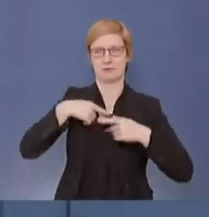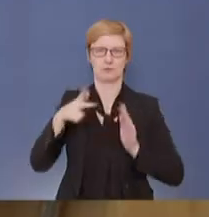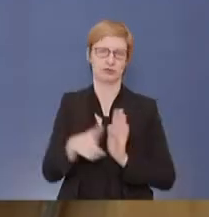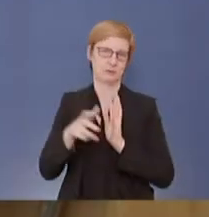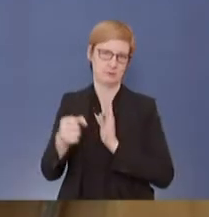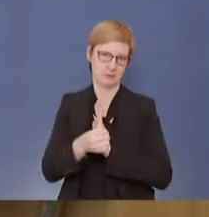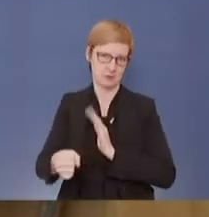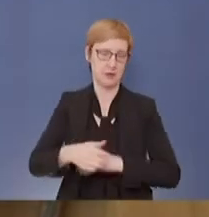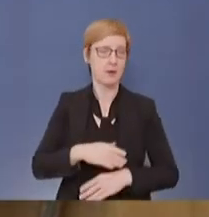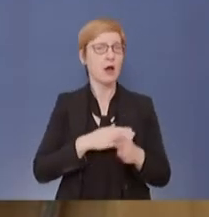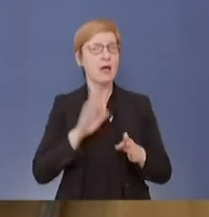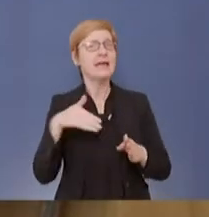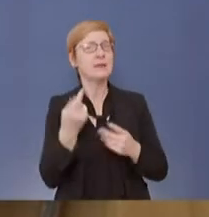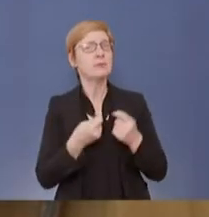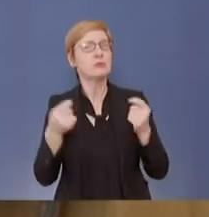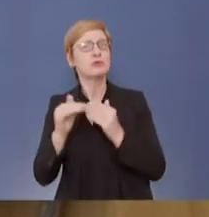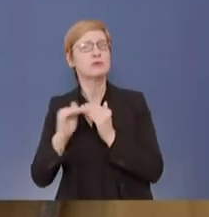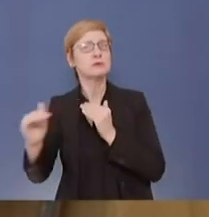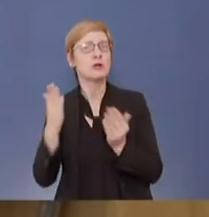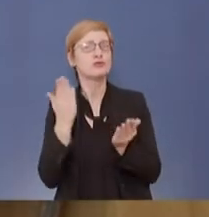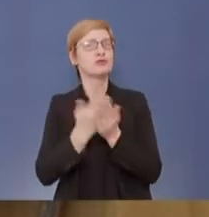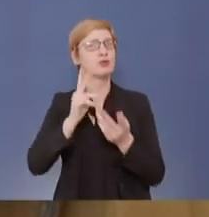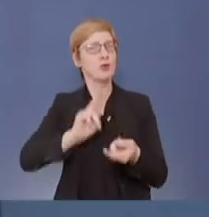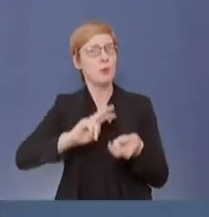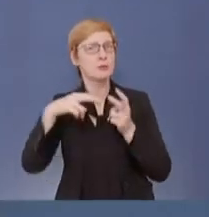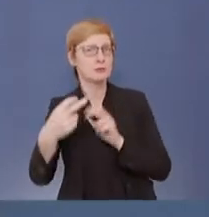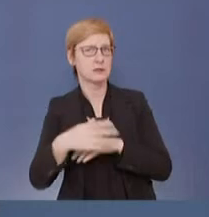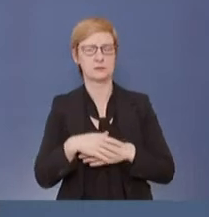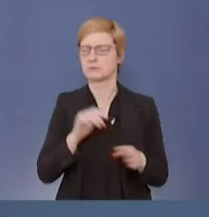gibt erste Bundesländer, die das schon umgesetzt haben? Nein.